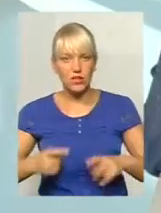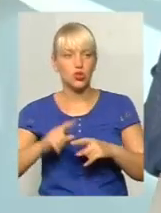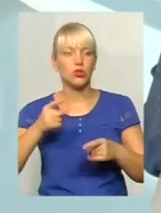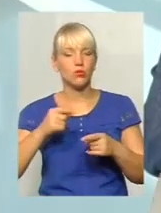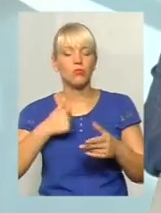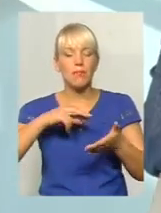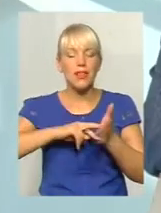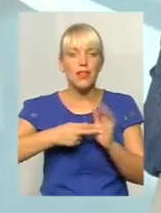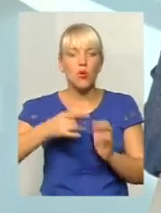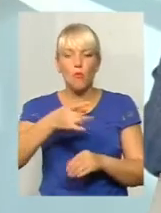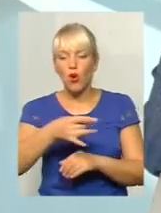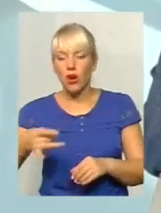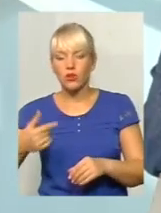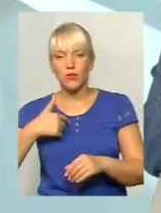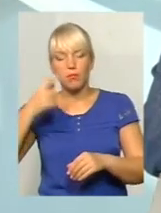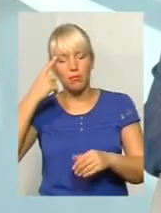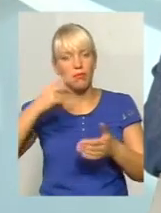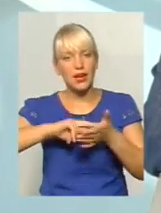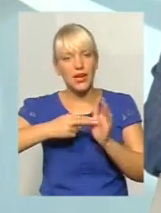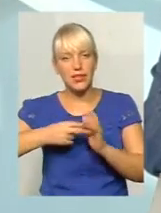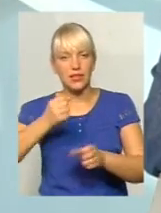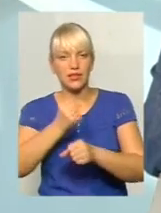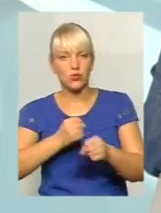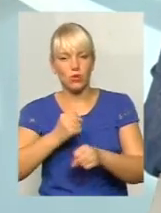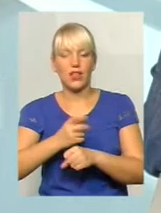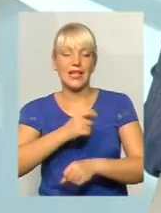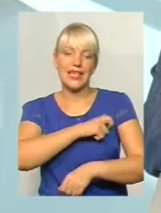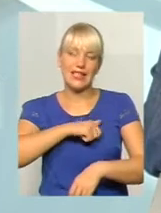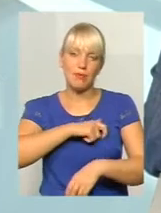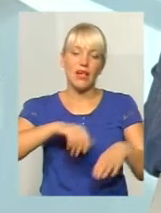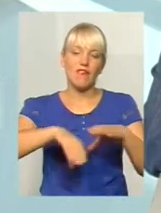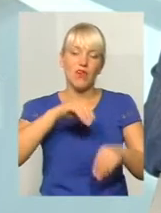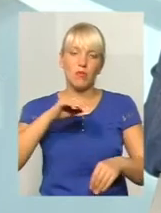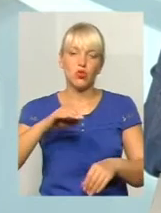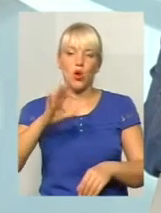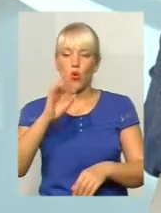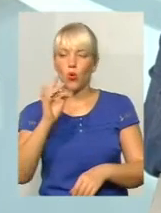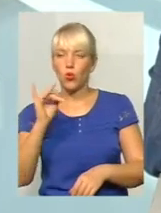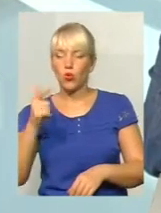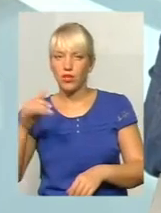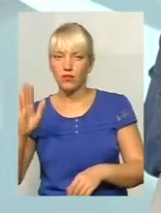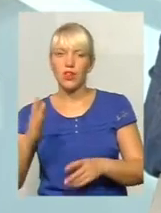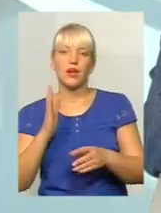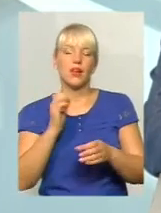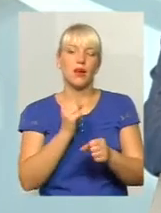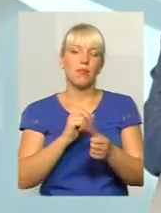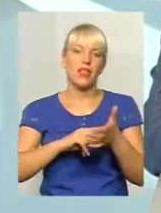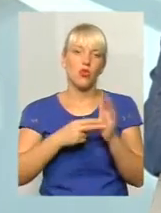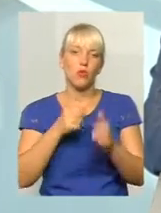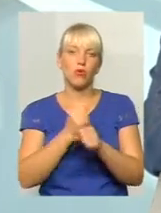мікрорайонах попрацювати, і з депутатами вже виборчих округів теж плануємо попрацювати по мікрорайонах. І